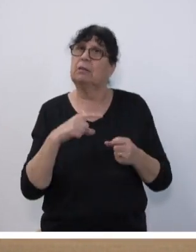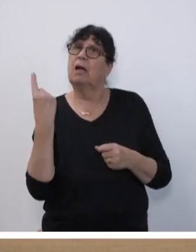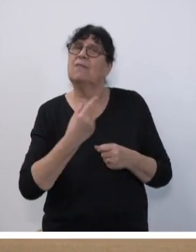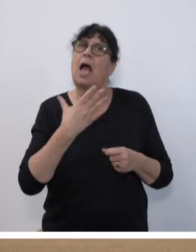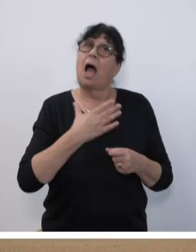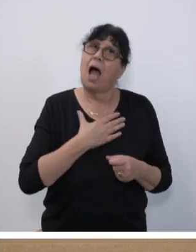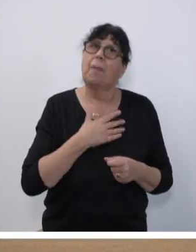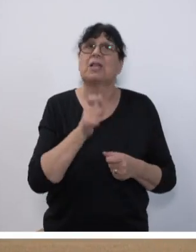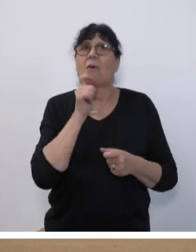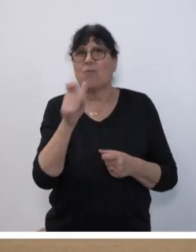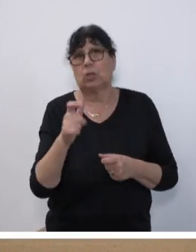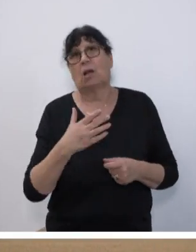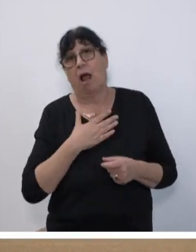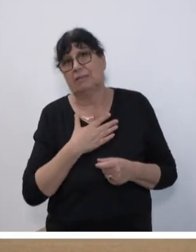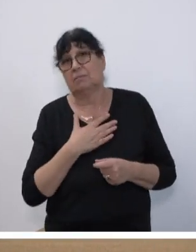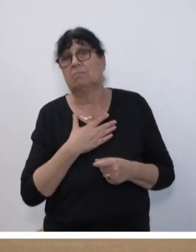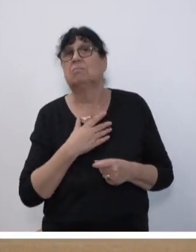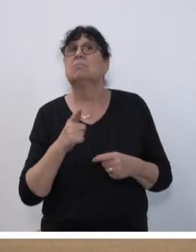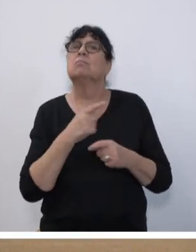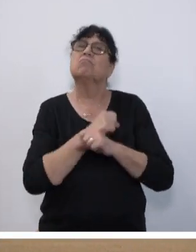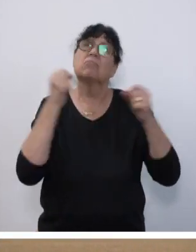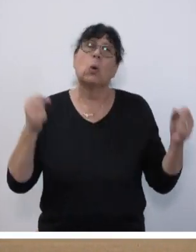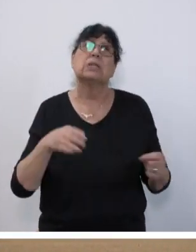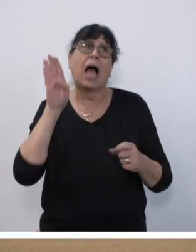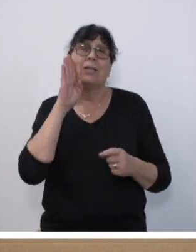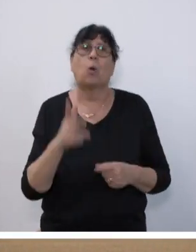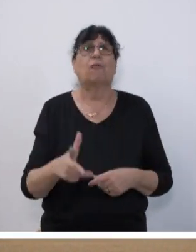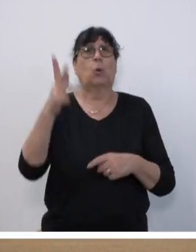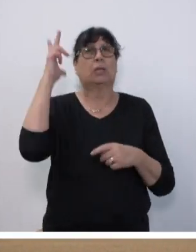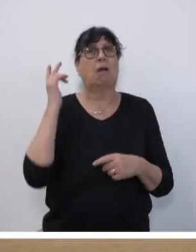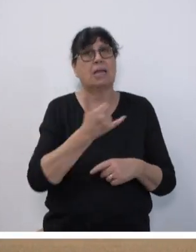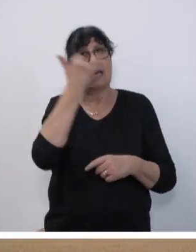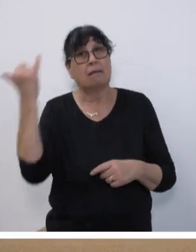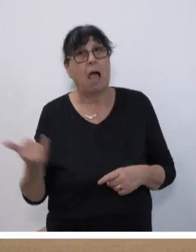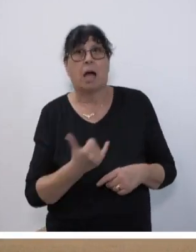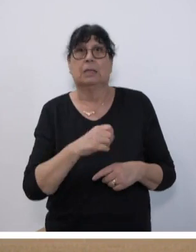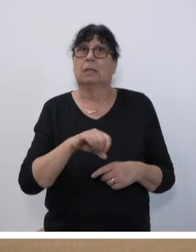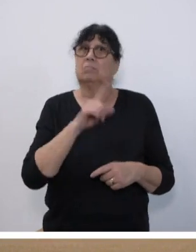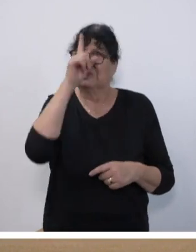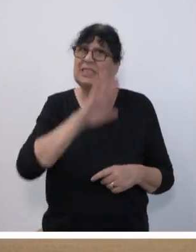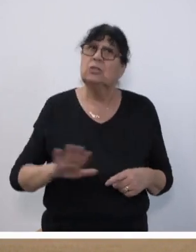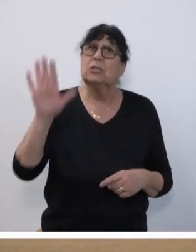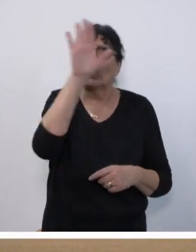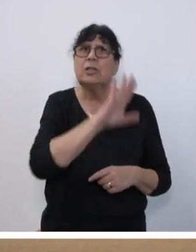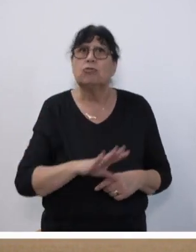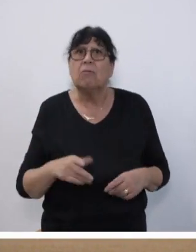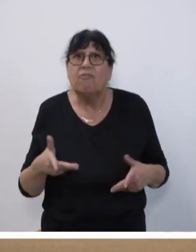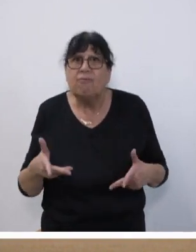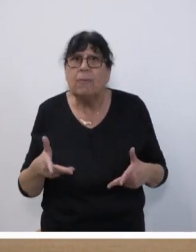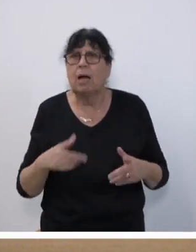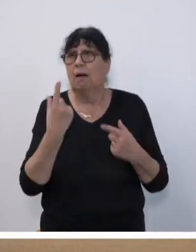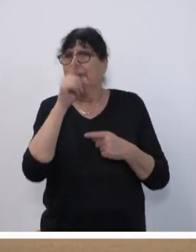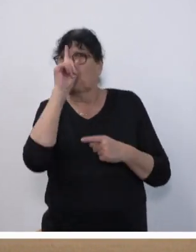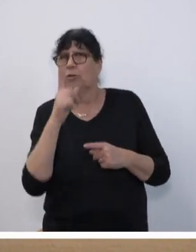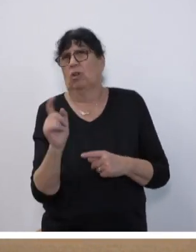Wort gehalten. Wir haben mit der großen Anhörung vor drei Jahren, die bundesweit vor Aufsehen gesorgt hat, weil es noch selten in Deutschland